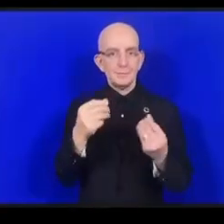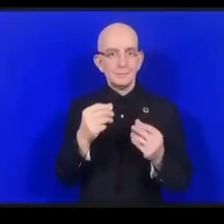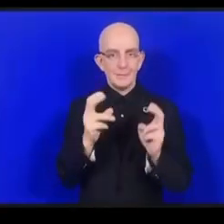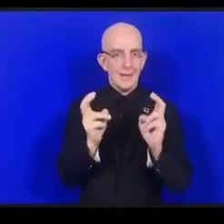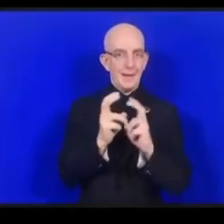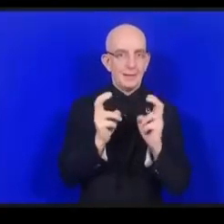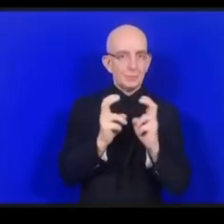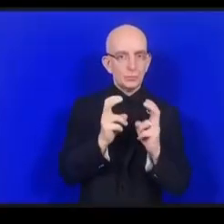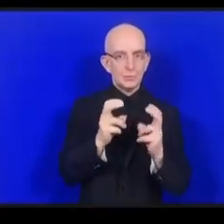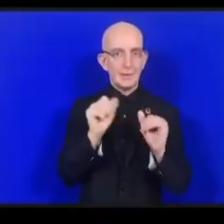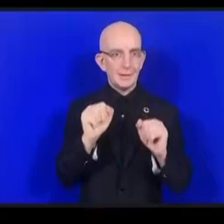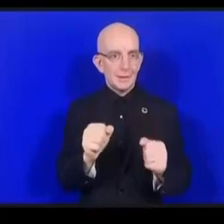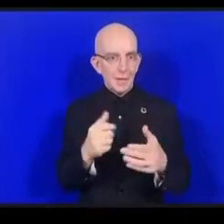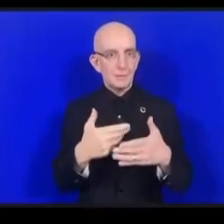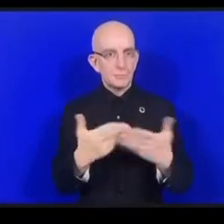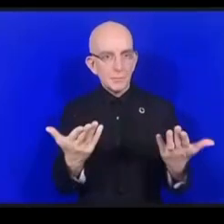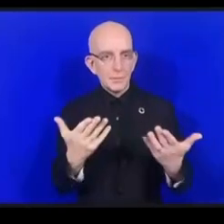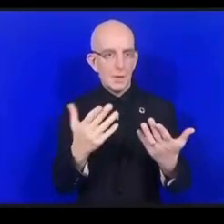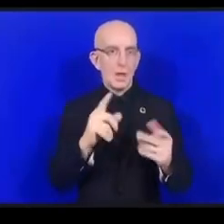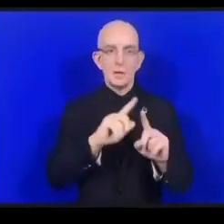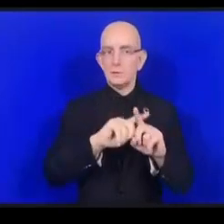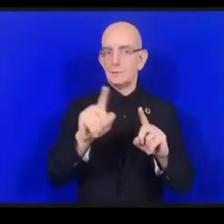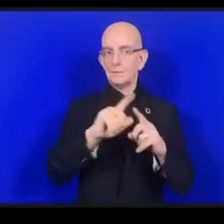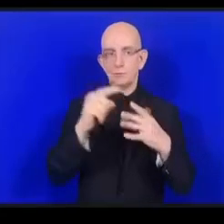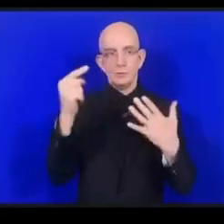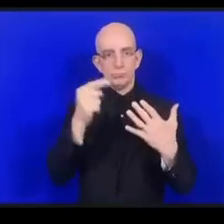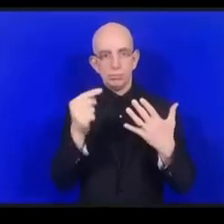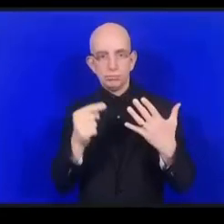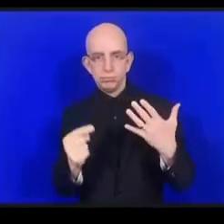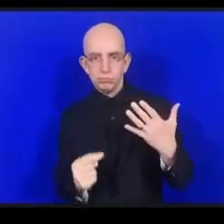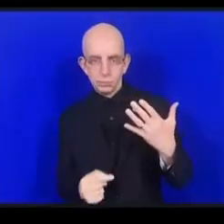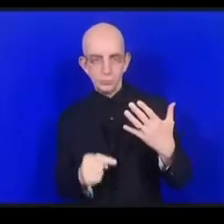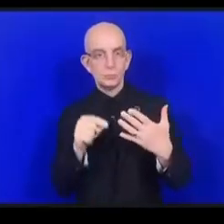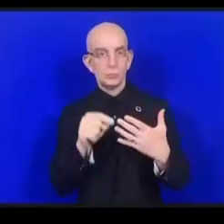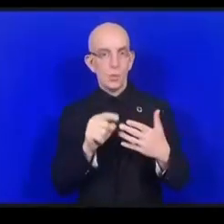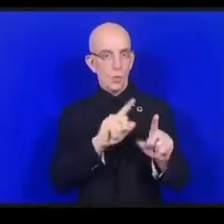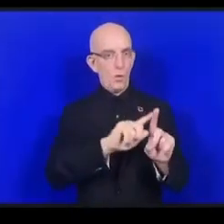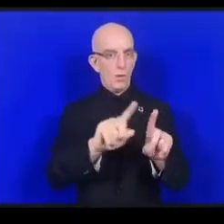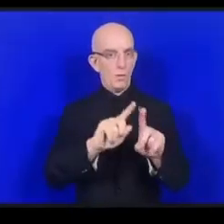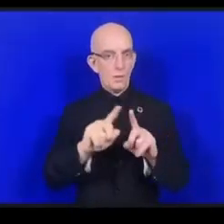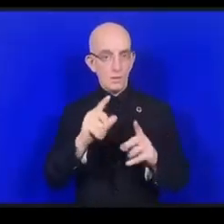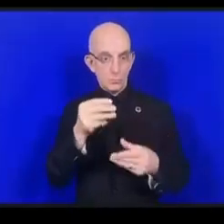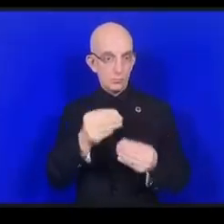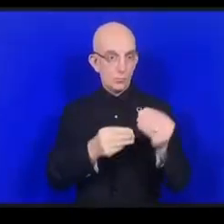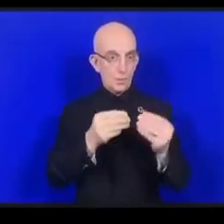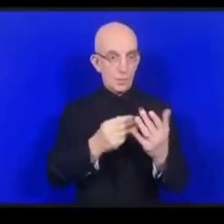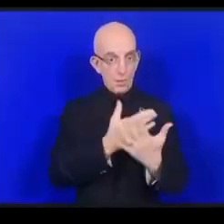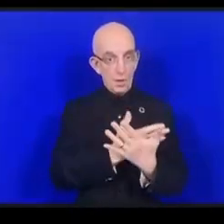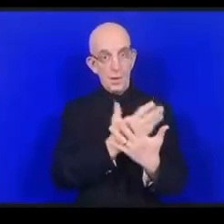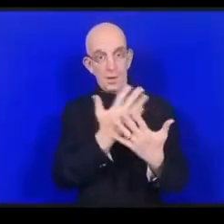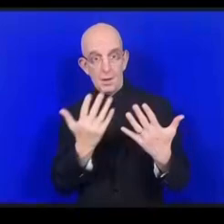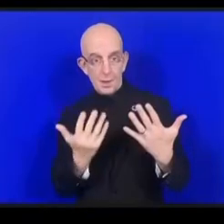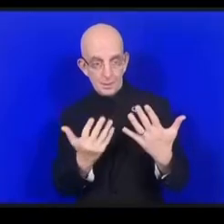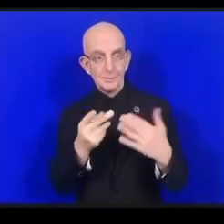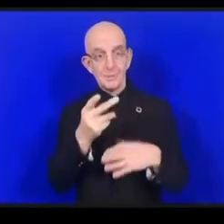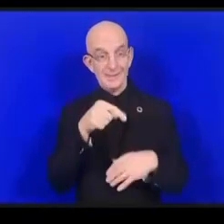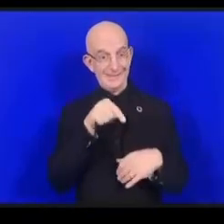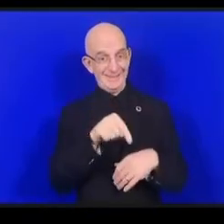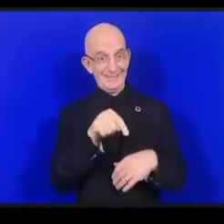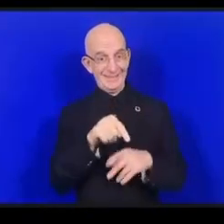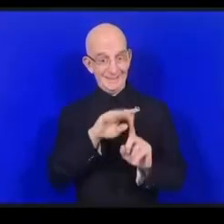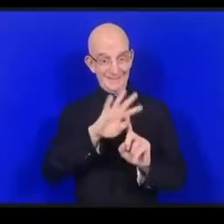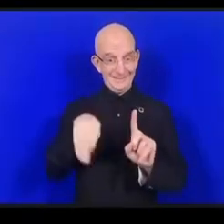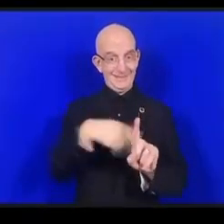وصرف صحي طاقة نظيفة وفي متناول الجميع كل